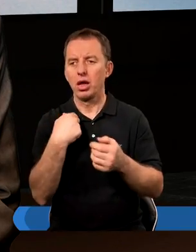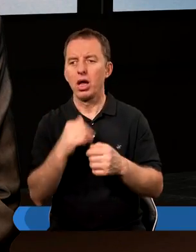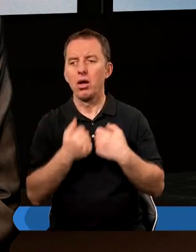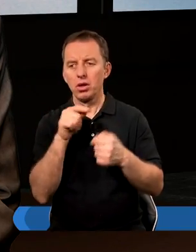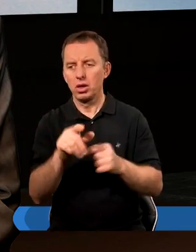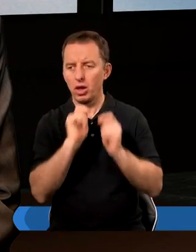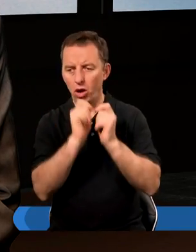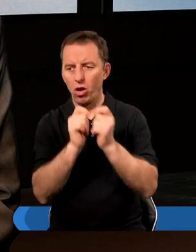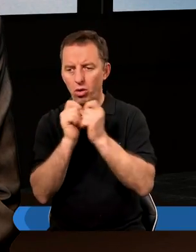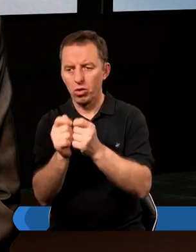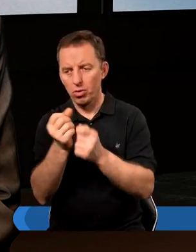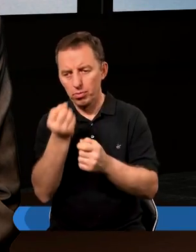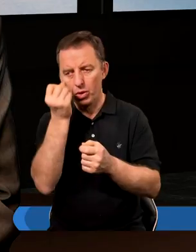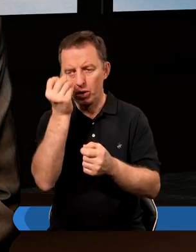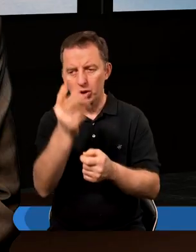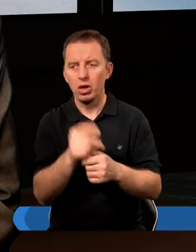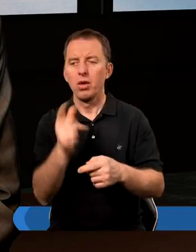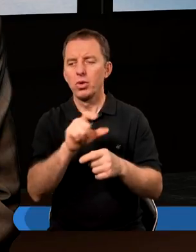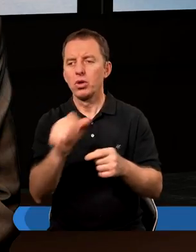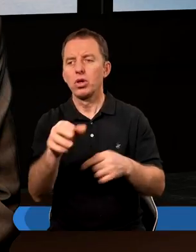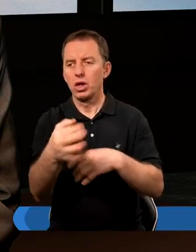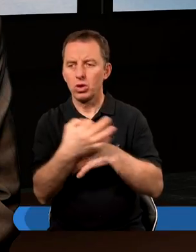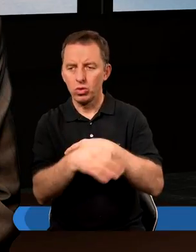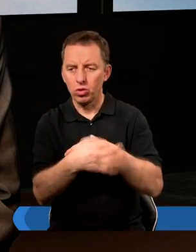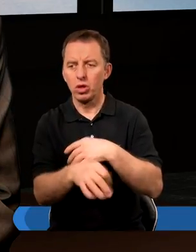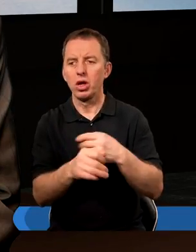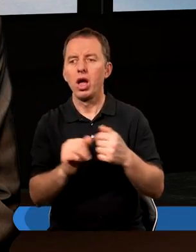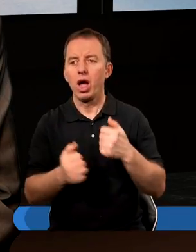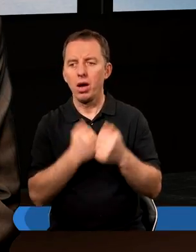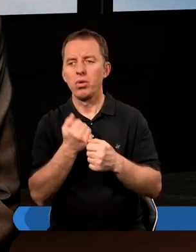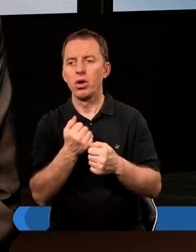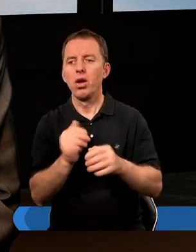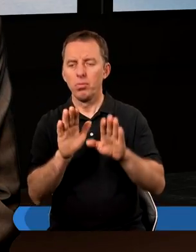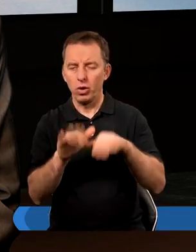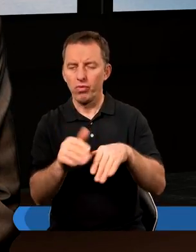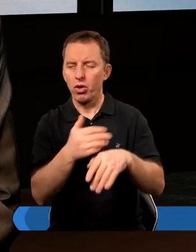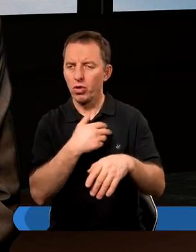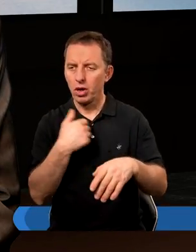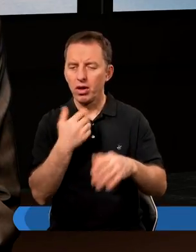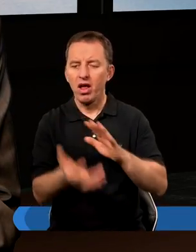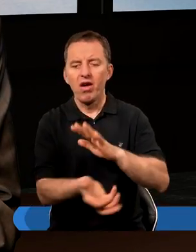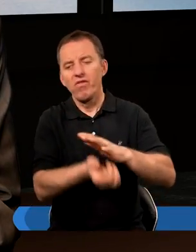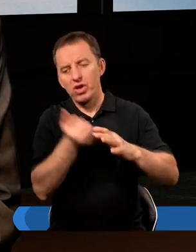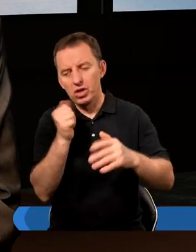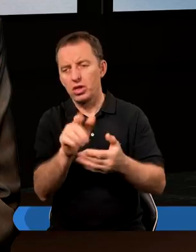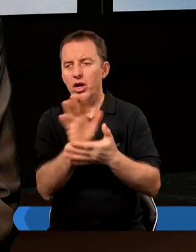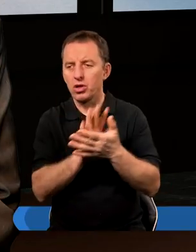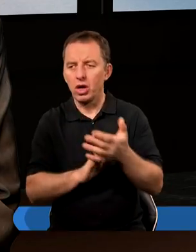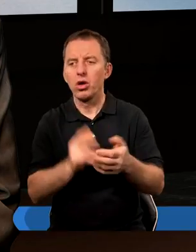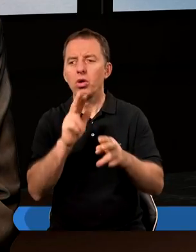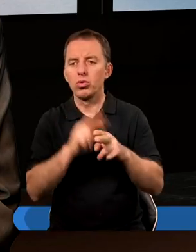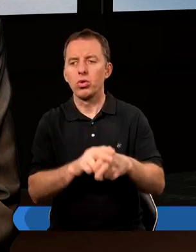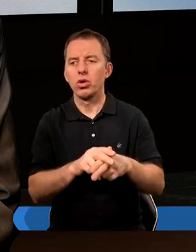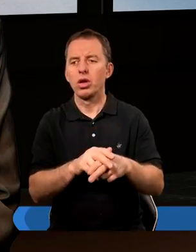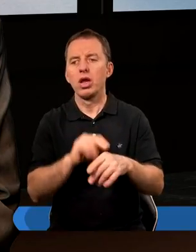abyś nas obdarzył mądrością podczas tego studium, abyś pozwolił nam wyciągnąć z tego tekstu to, co